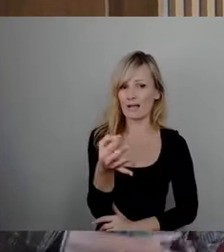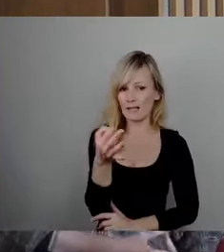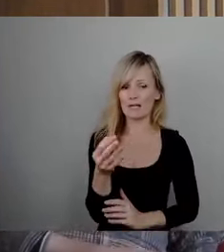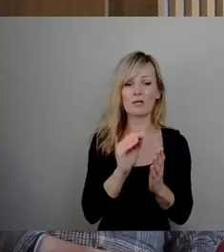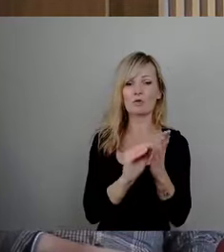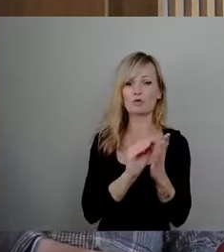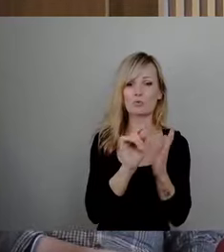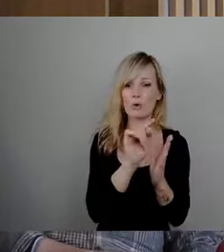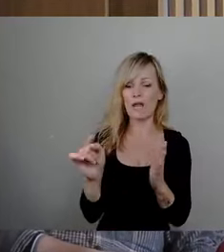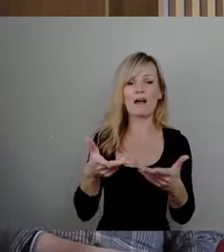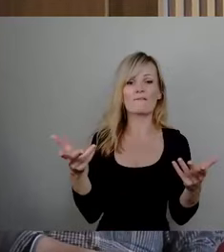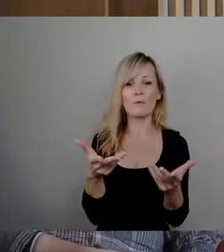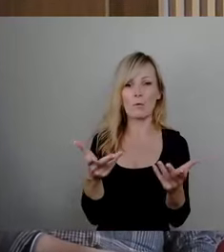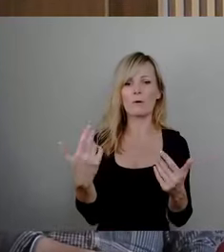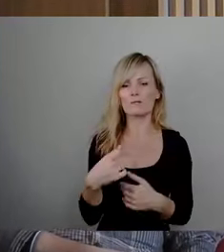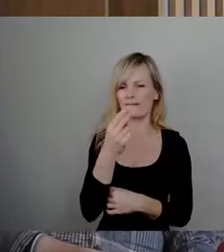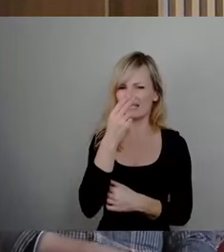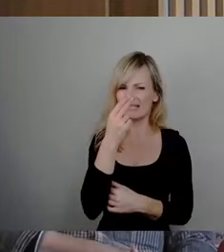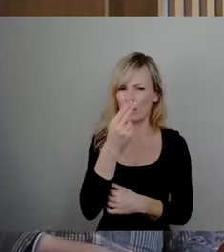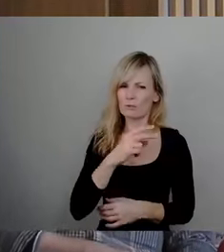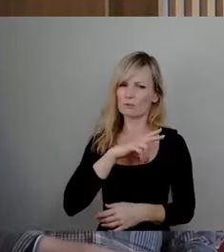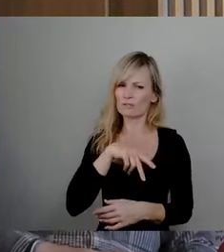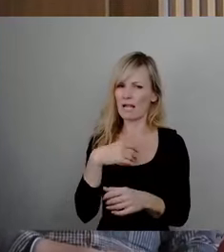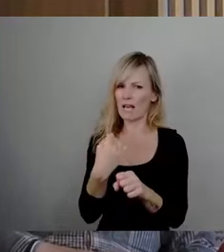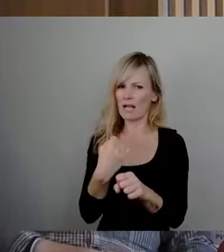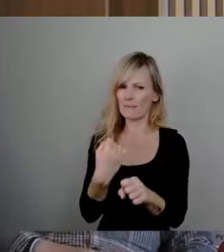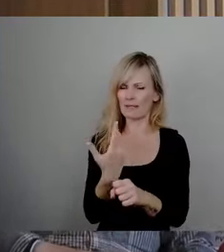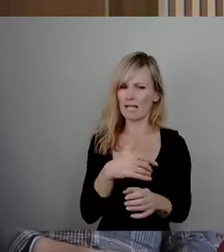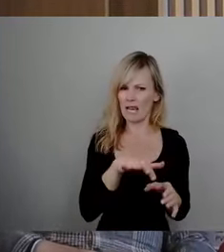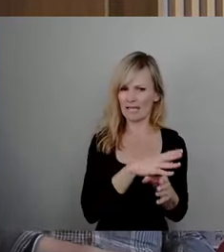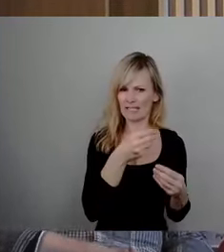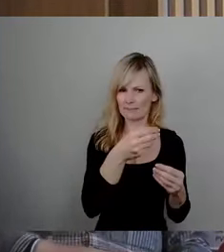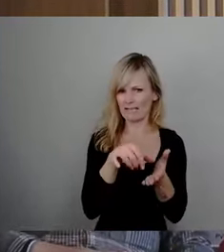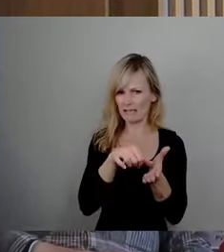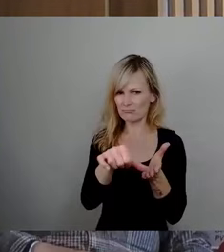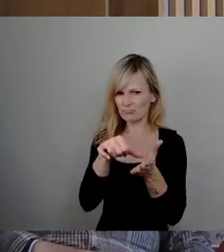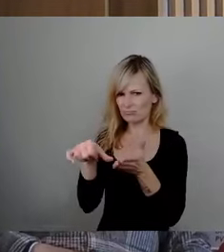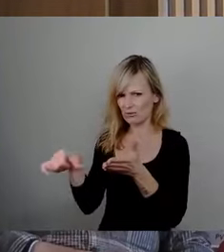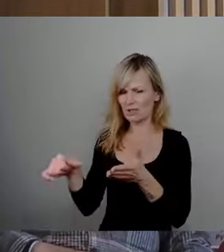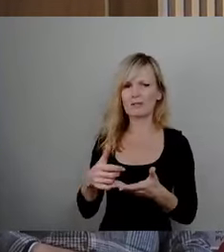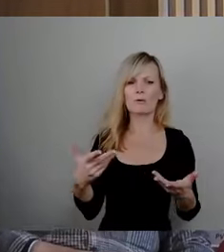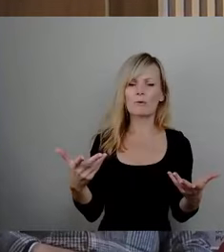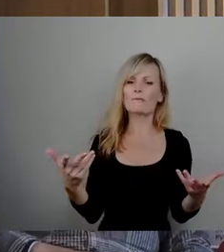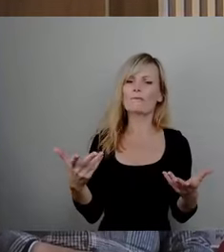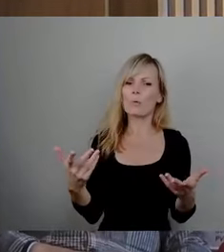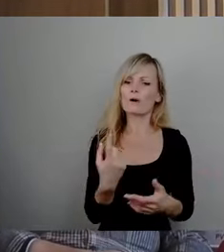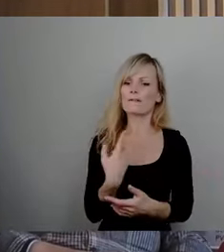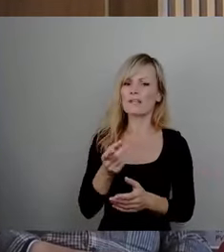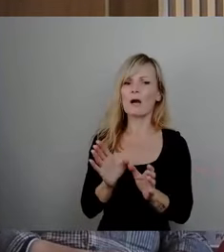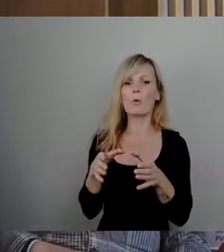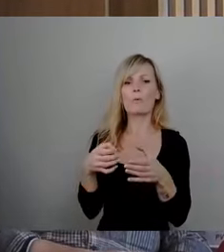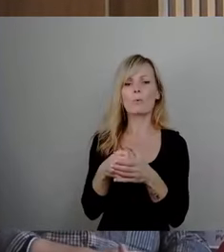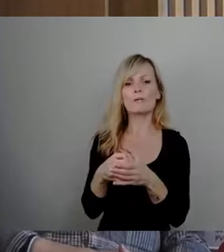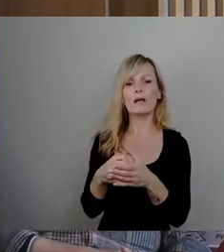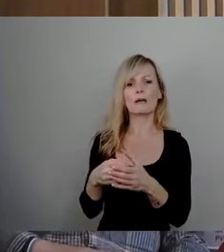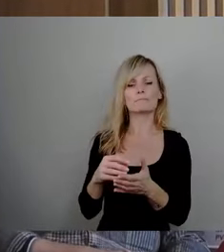Schulsozialarbeit aktuell über Landesmittel finanziert und in welchem Umfang und in welchen Schulen sind wir als Kommune Kostenträger? Wie